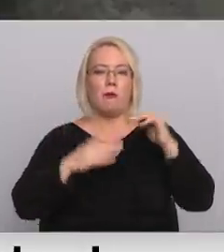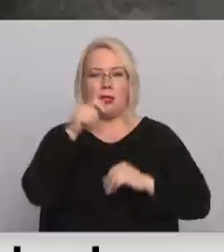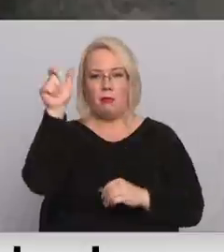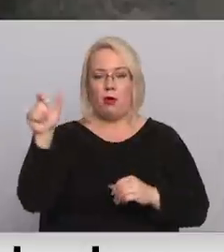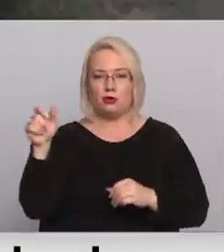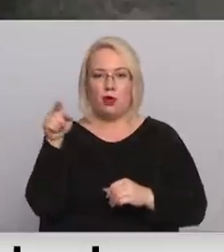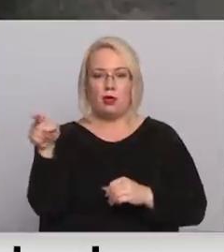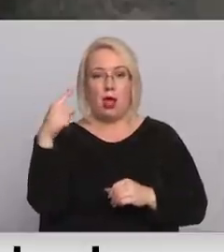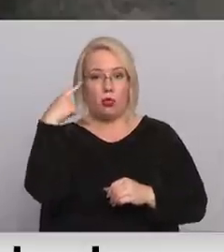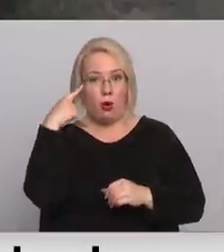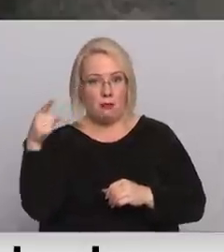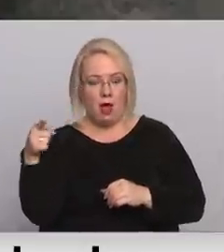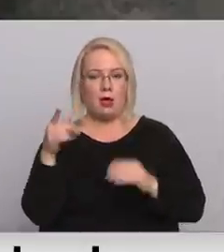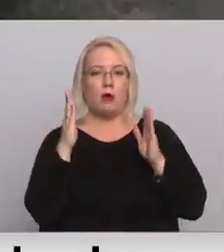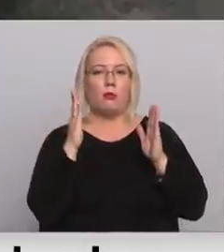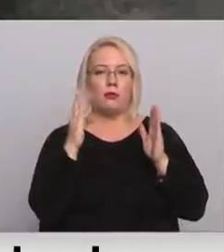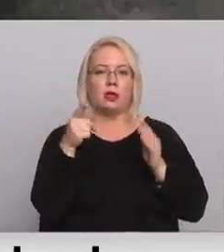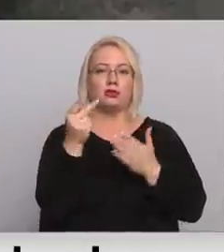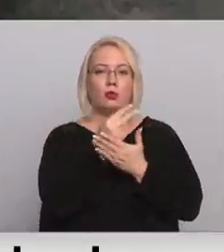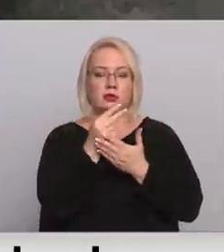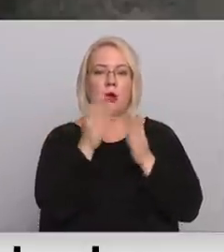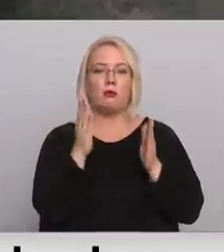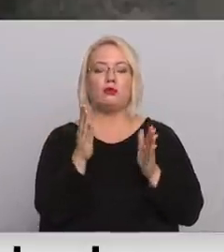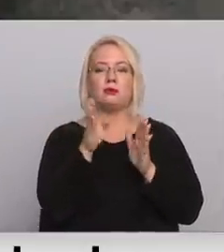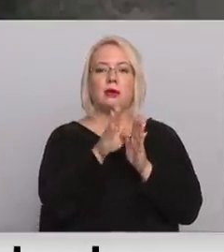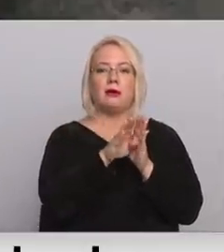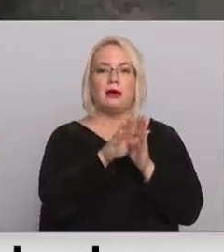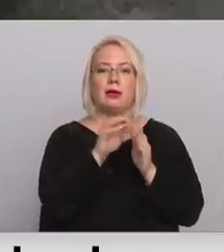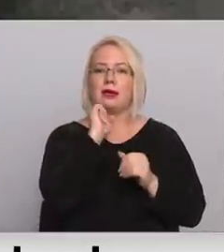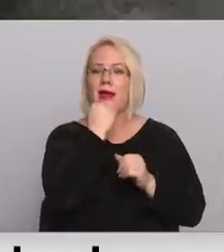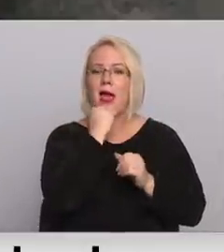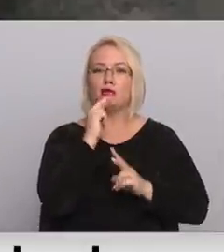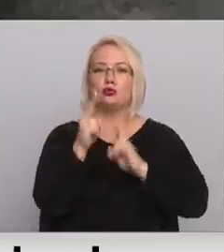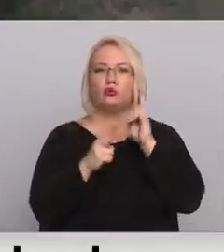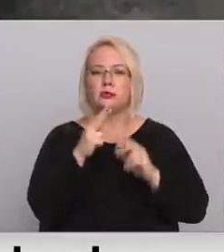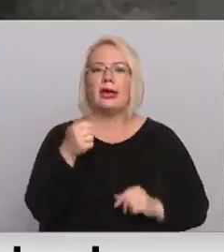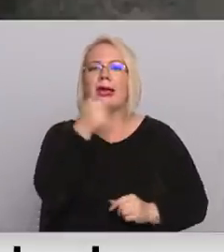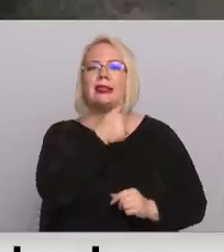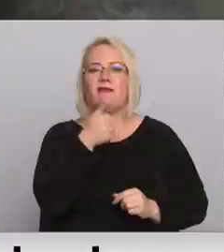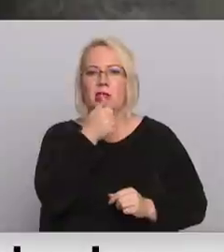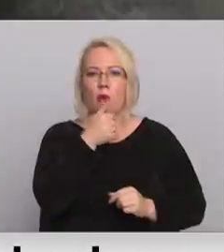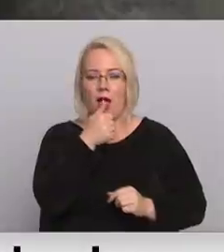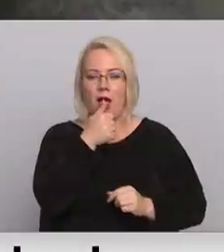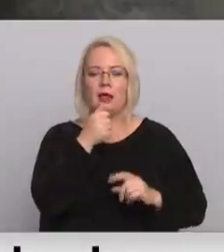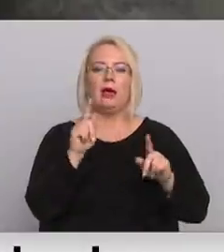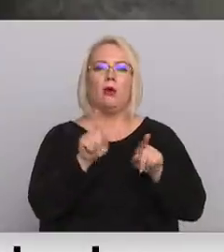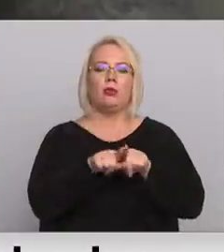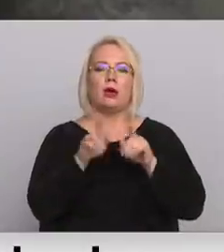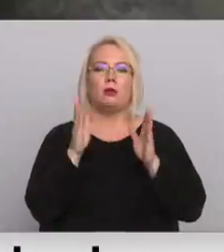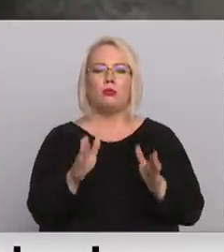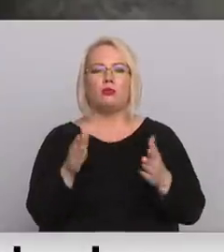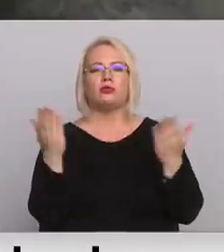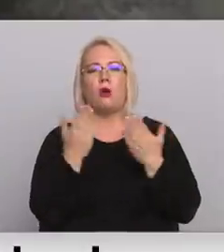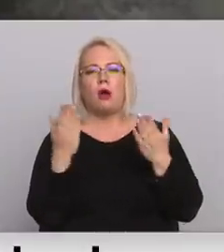valodā tas nozīmē, ka būs iespēja grēks ūdzēm individuālā kārtā. Ļoti iespējams, ka vēl kaut kādas